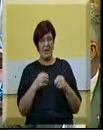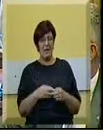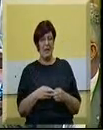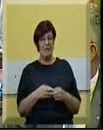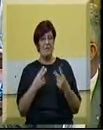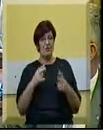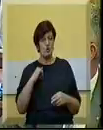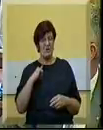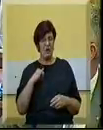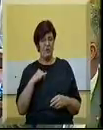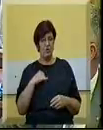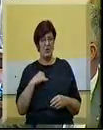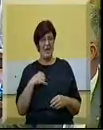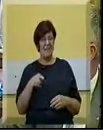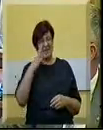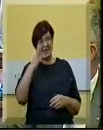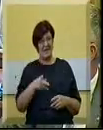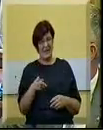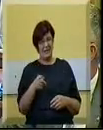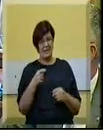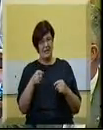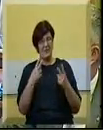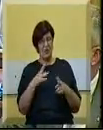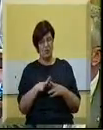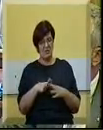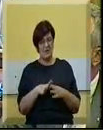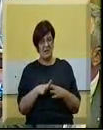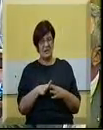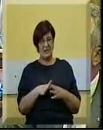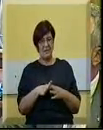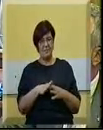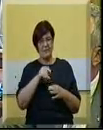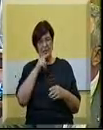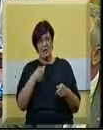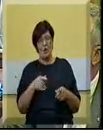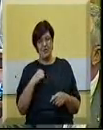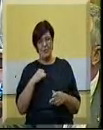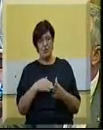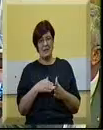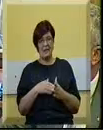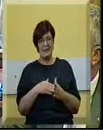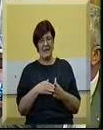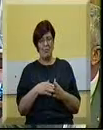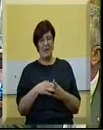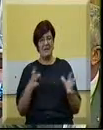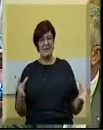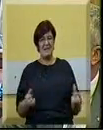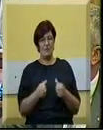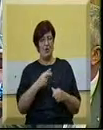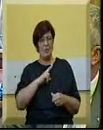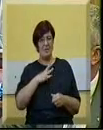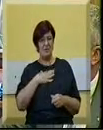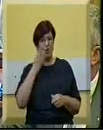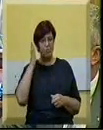Vojvodina. Njen karakter, njen vrednostni sistem i na to da Vojvodina treba da se formira, da ima se u